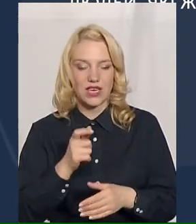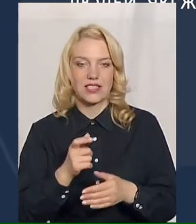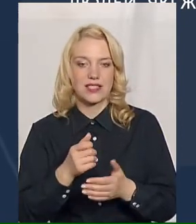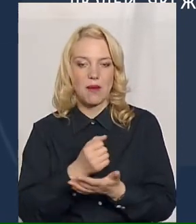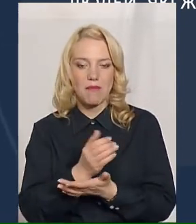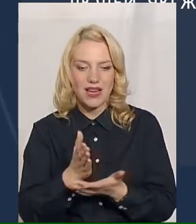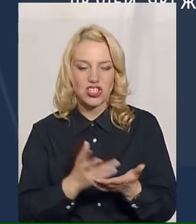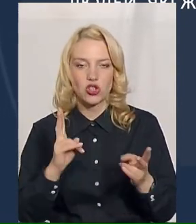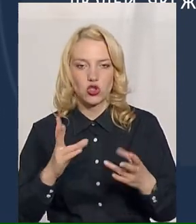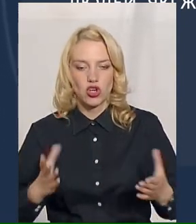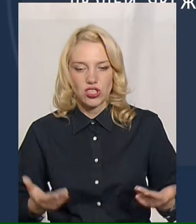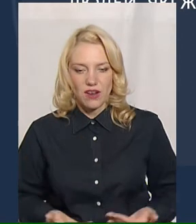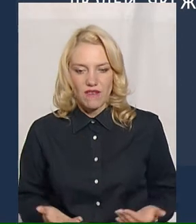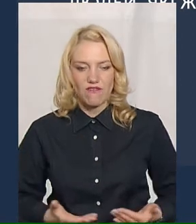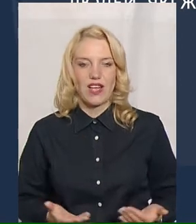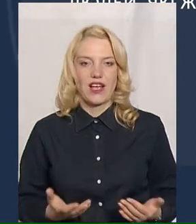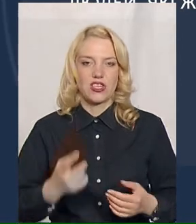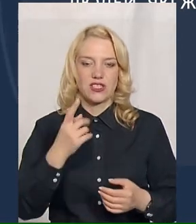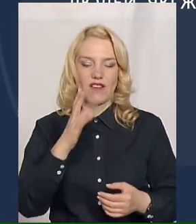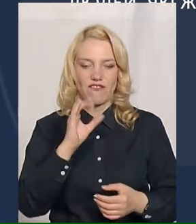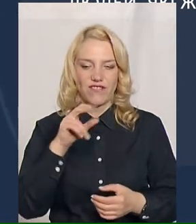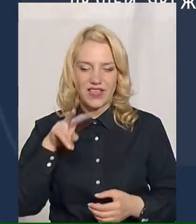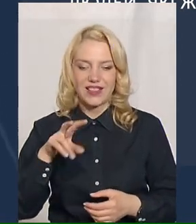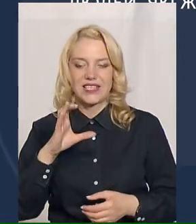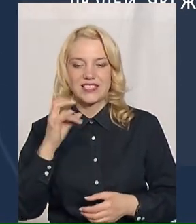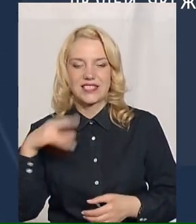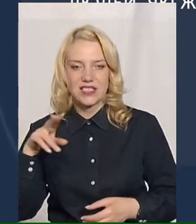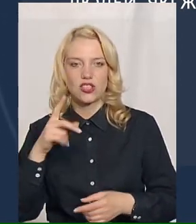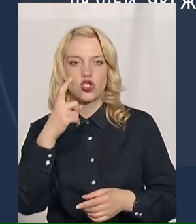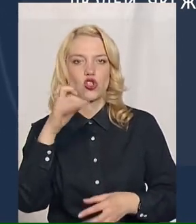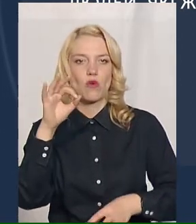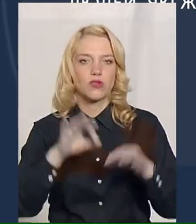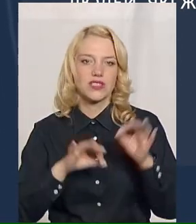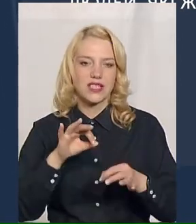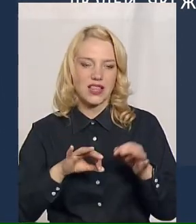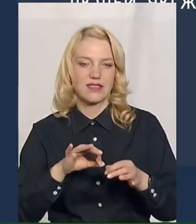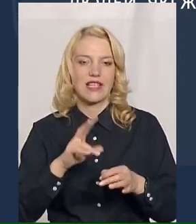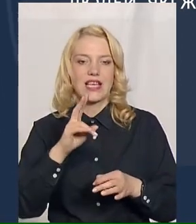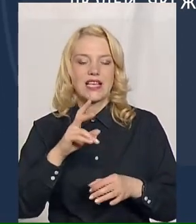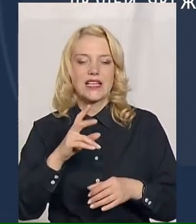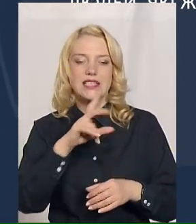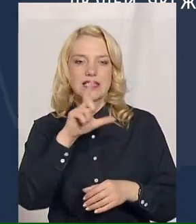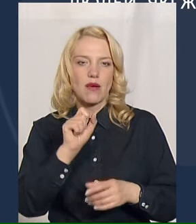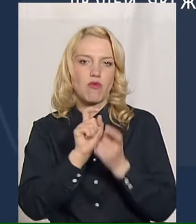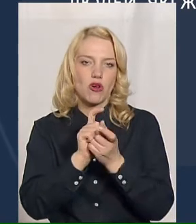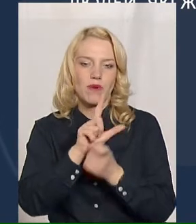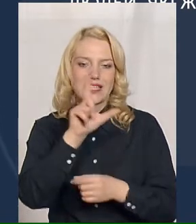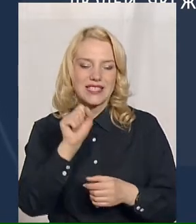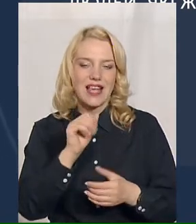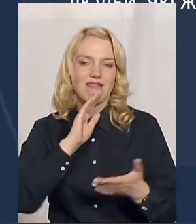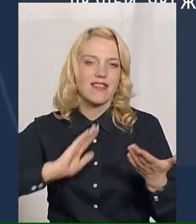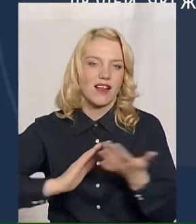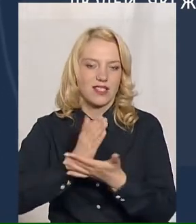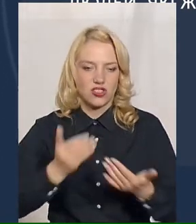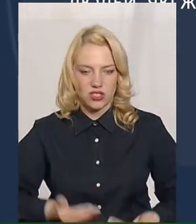вона зараз називається 100% лайф, тобто боротьба за 100% якість життя для вілопозитивних людей, і не тільки для